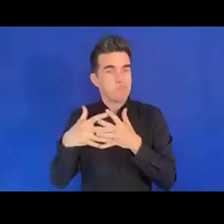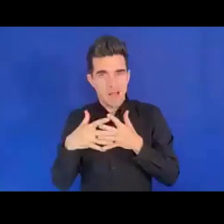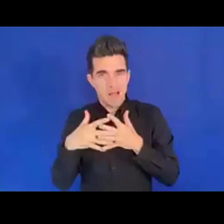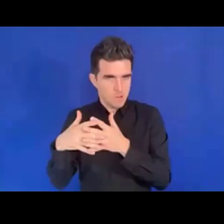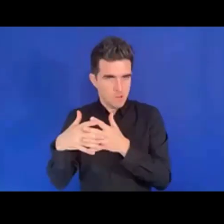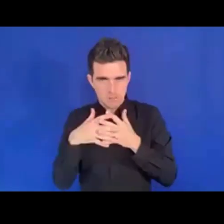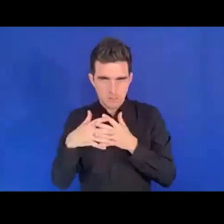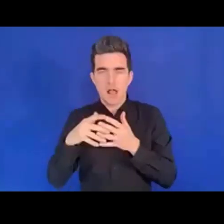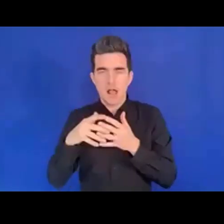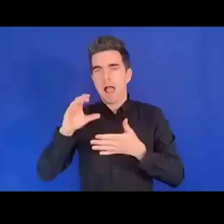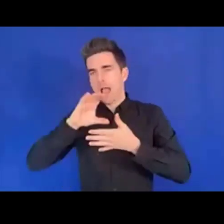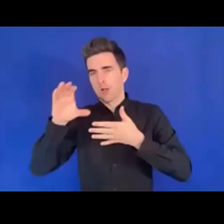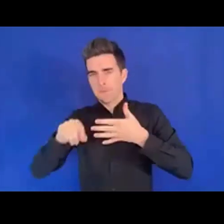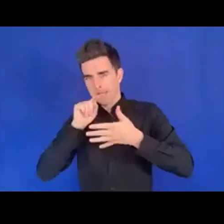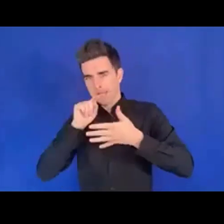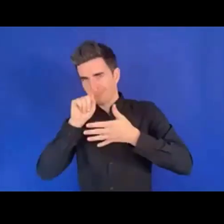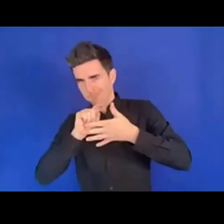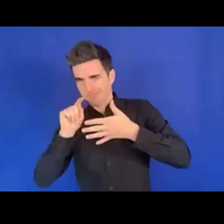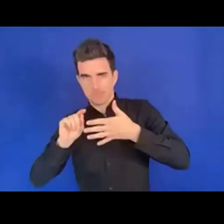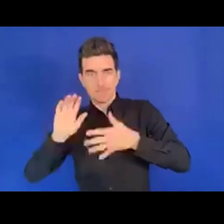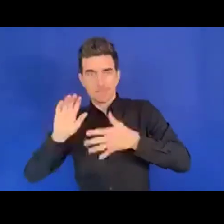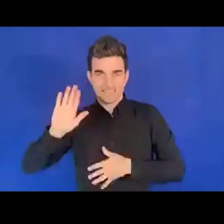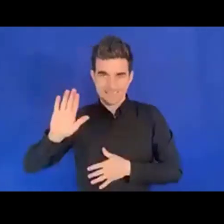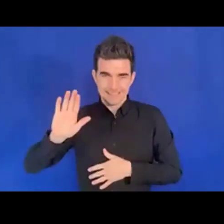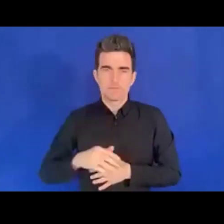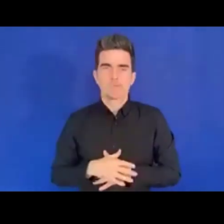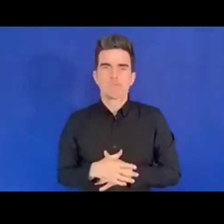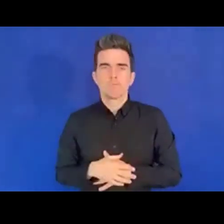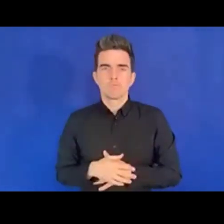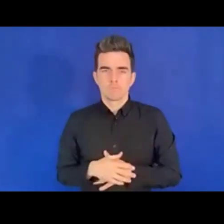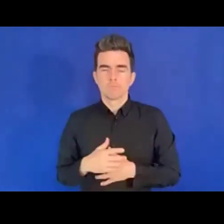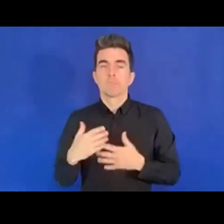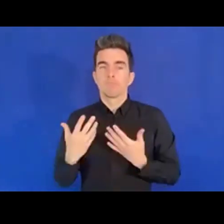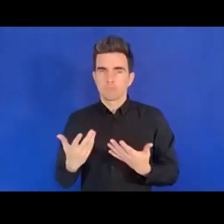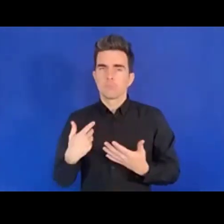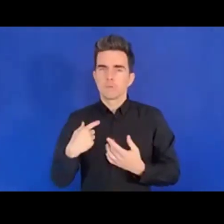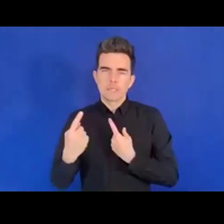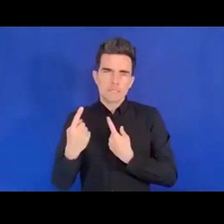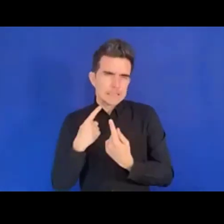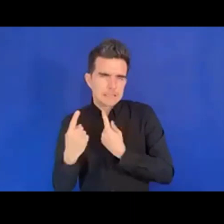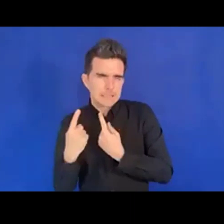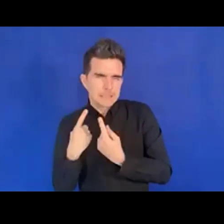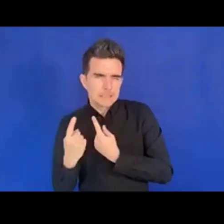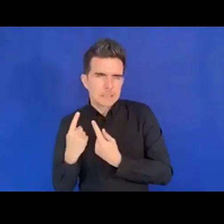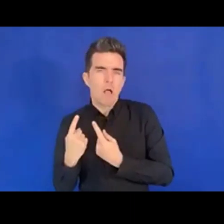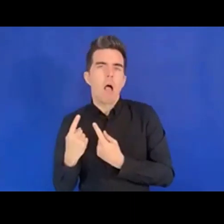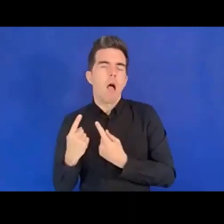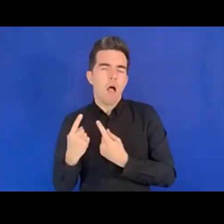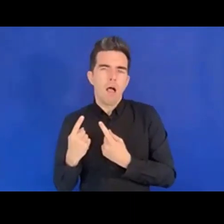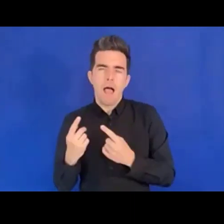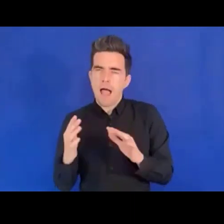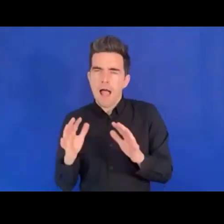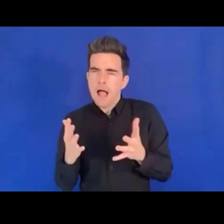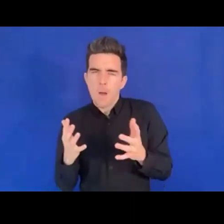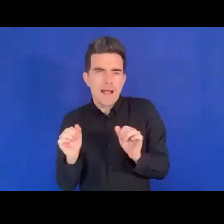nous discutions de comment nous pouvons réaliser plus d'inclusion auprès des personnes en situation de handicap pour réduire les risques de